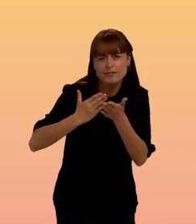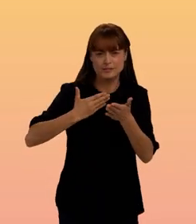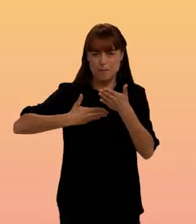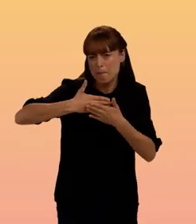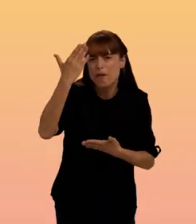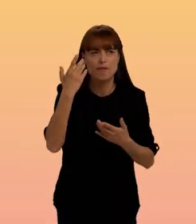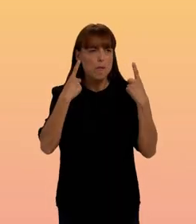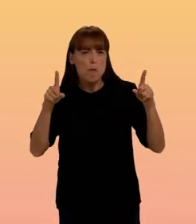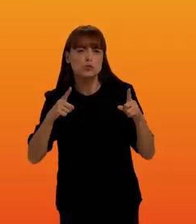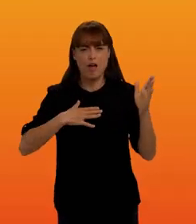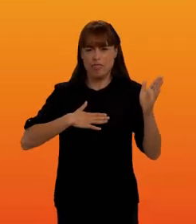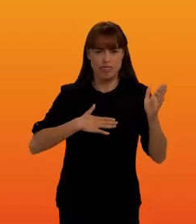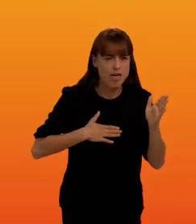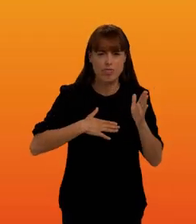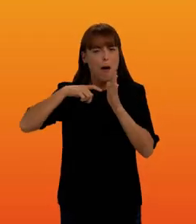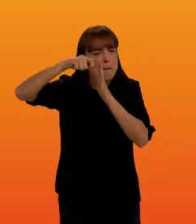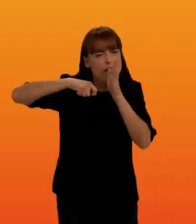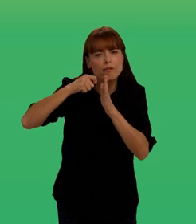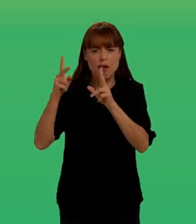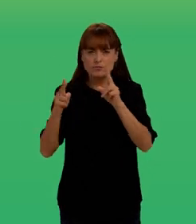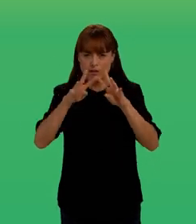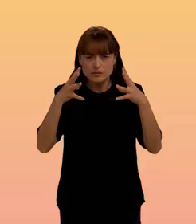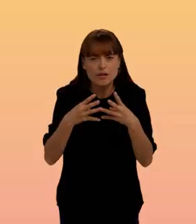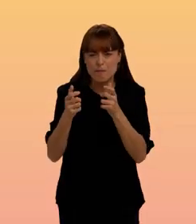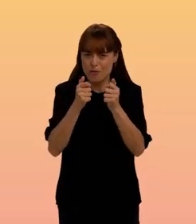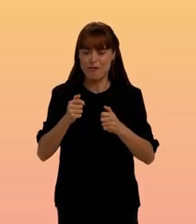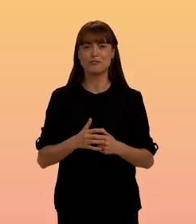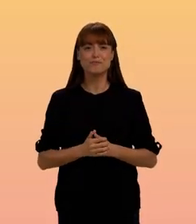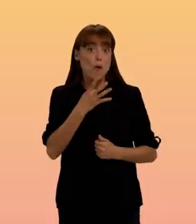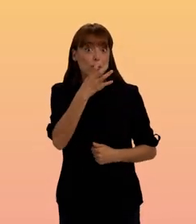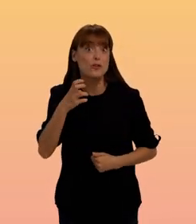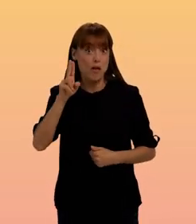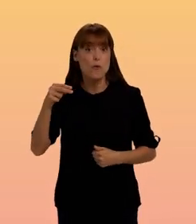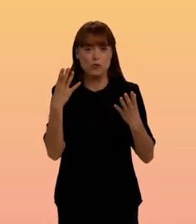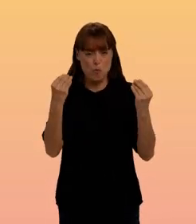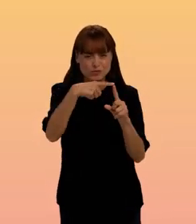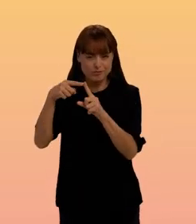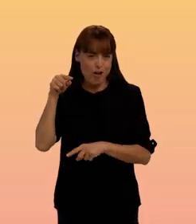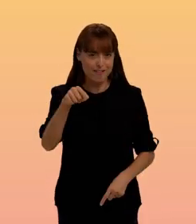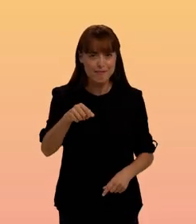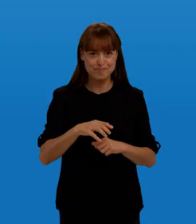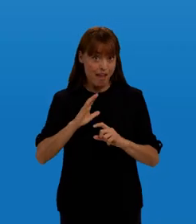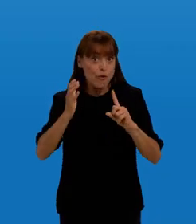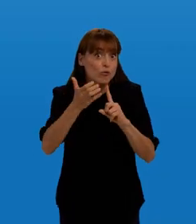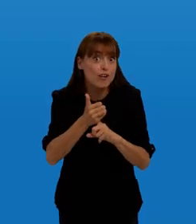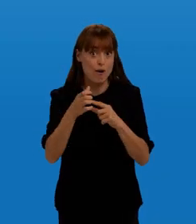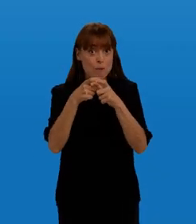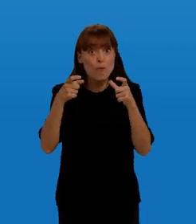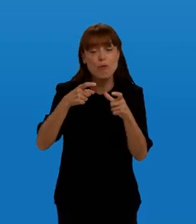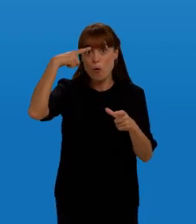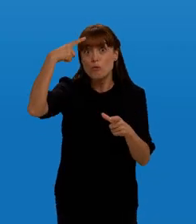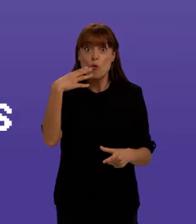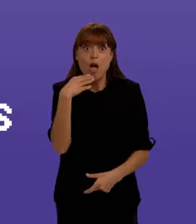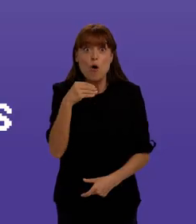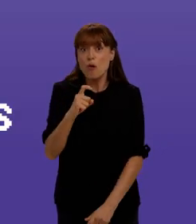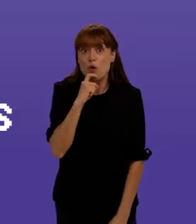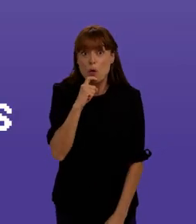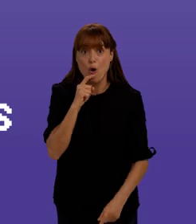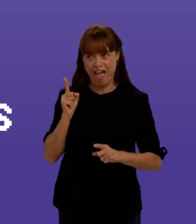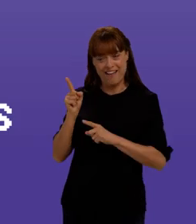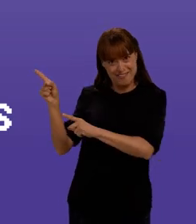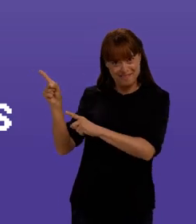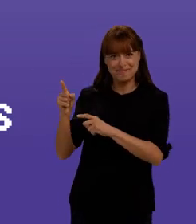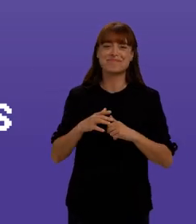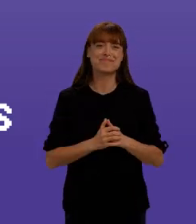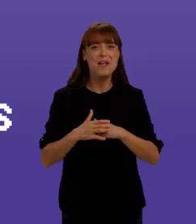concerts, dança, música, pel·lícules i sèries online, videojocs... Als 400 euros li pots treure molt de suc. Aconsegueix el teu Bocultura a